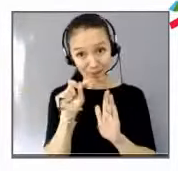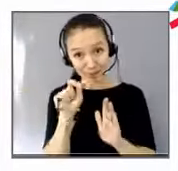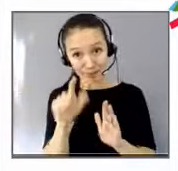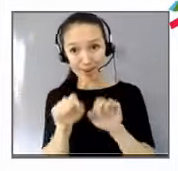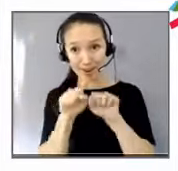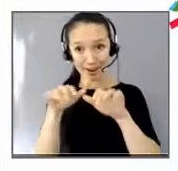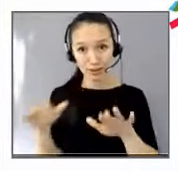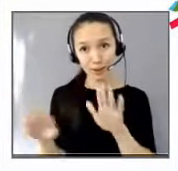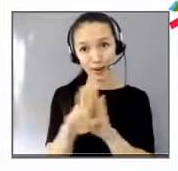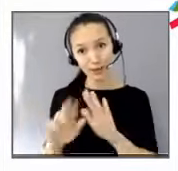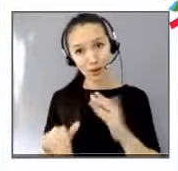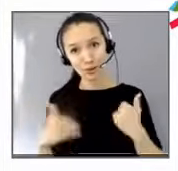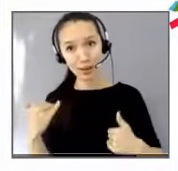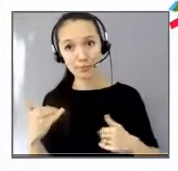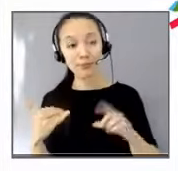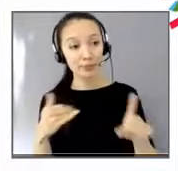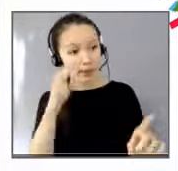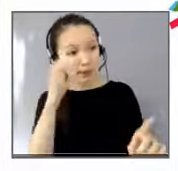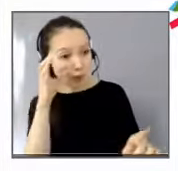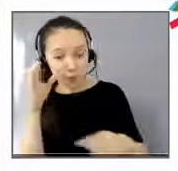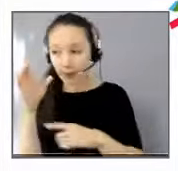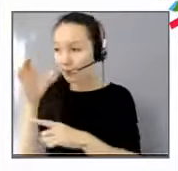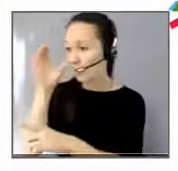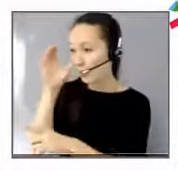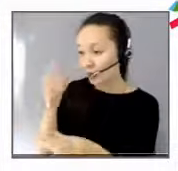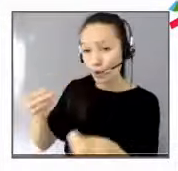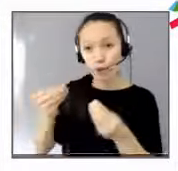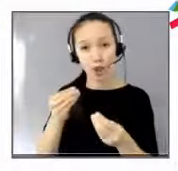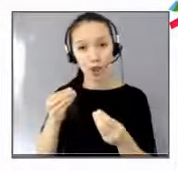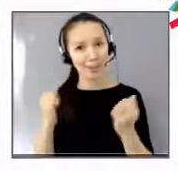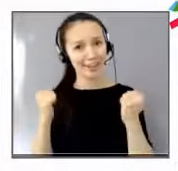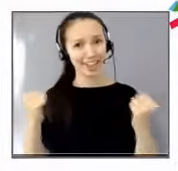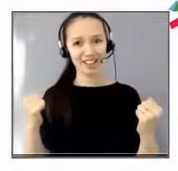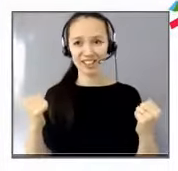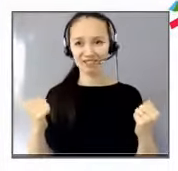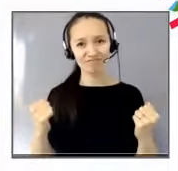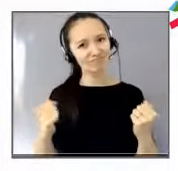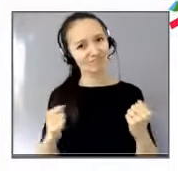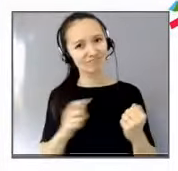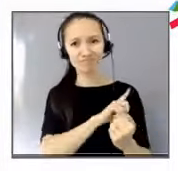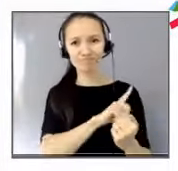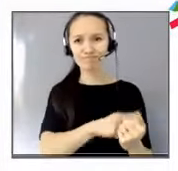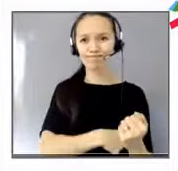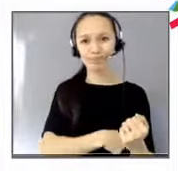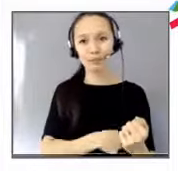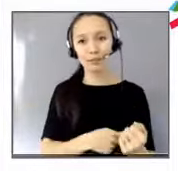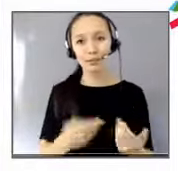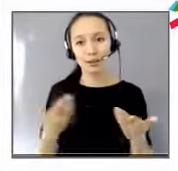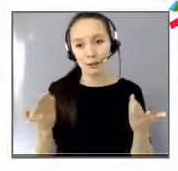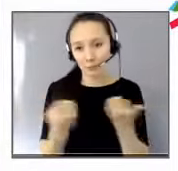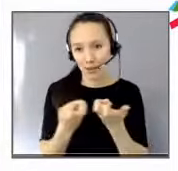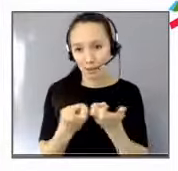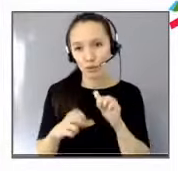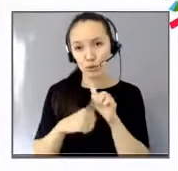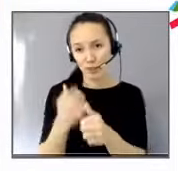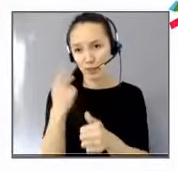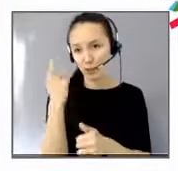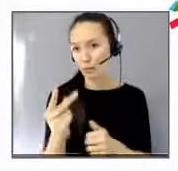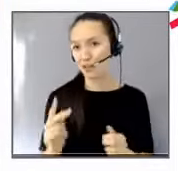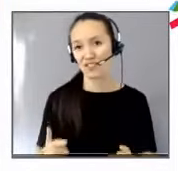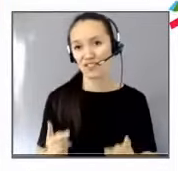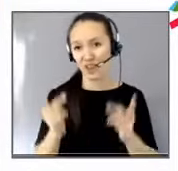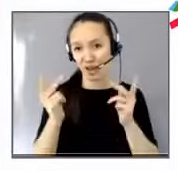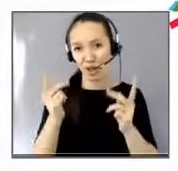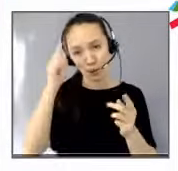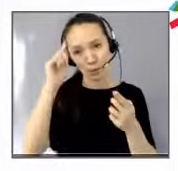de l'énergie parce qu'il faut avoir de l'énergie pour répéter le message. Je crois personnellement sur l'affiche des valeurs. Il ne faut pas que les afficher, donc il